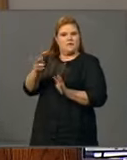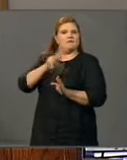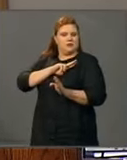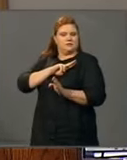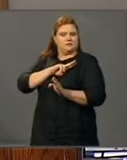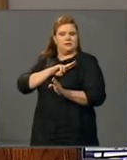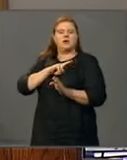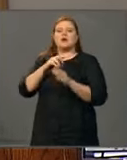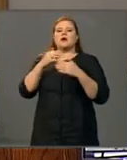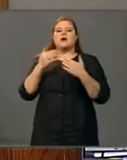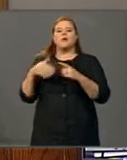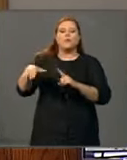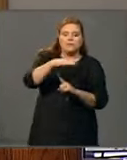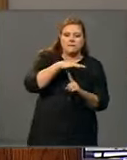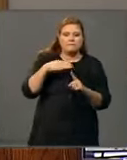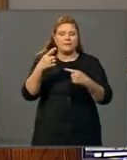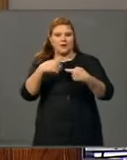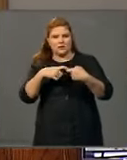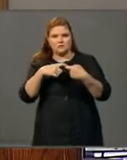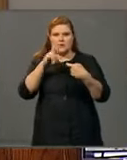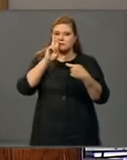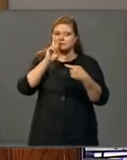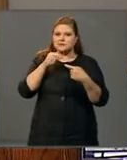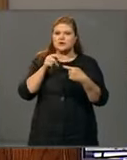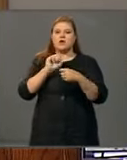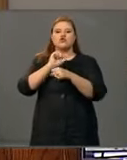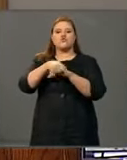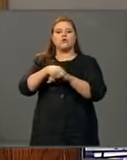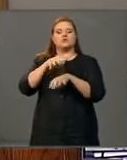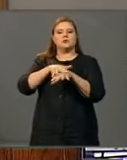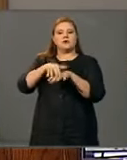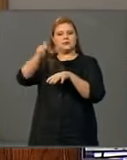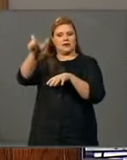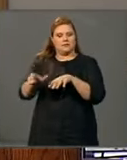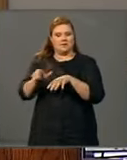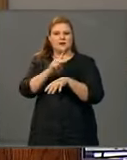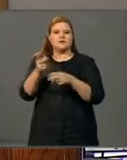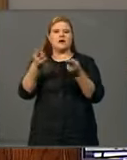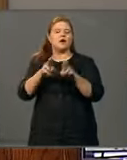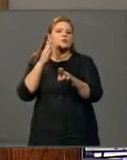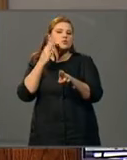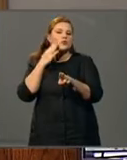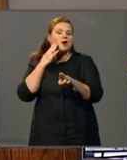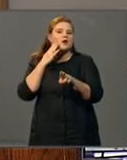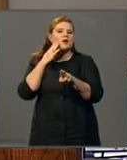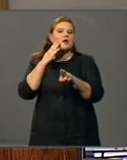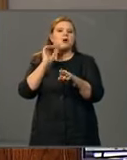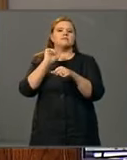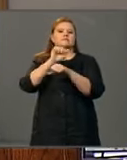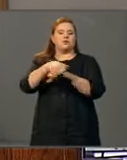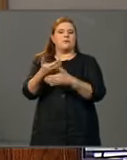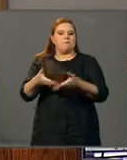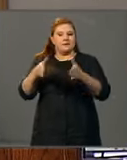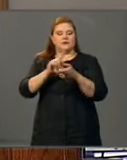ympäristöasioiden hoidon takia on todennäköistä, että konkurssiasiamies hakee käräjäoikeudelta päätöstä konkurssipesän asettamisesta